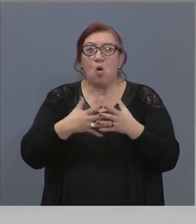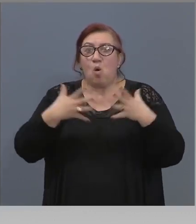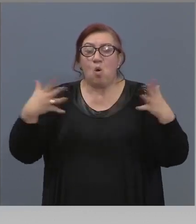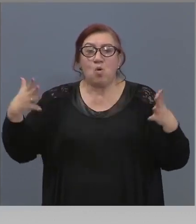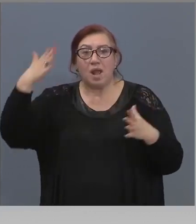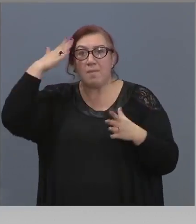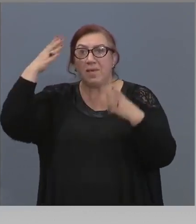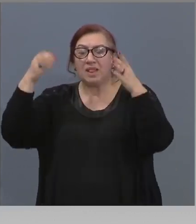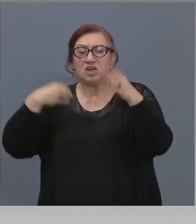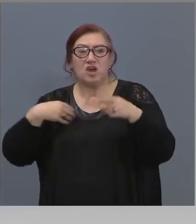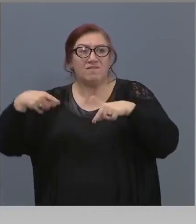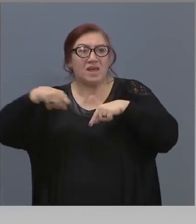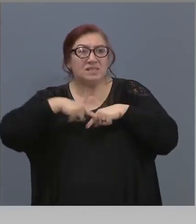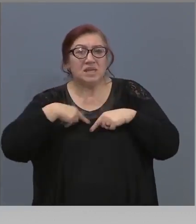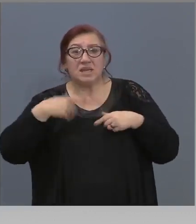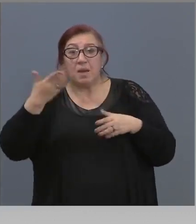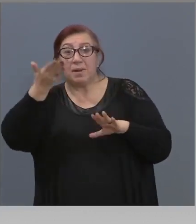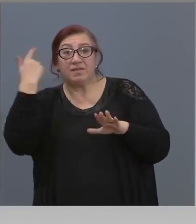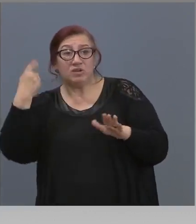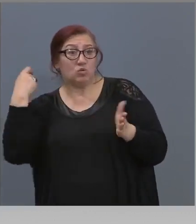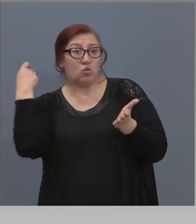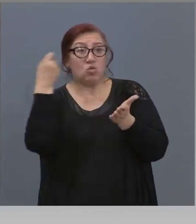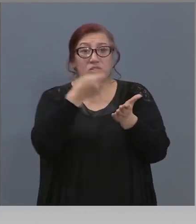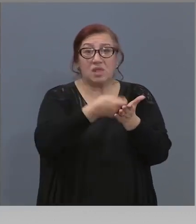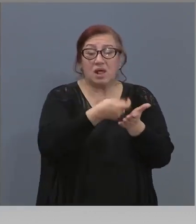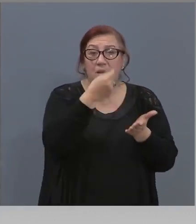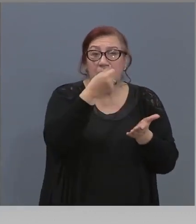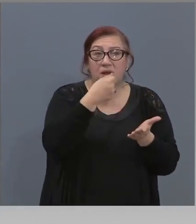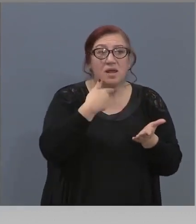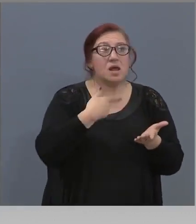за дадени пари, си искат парите обратно, но няма кой им ги даде.